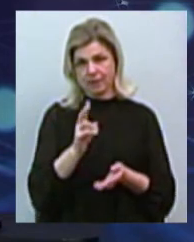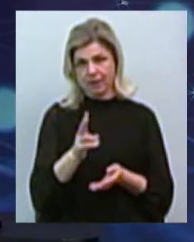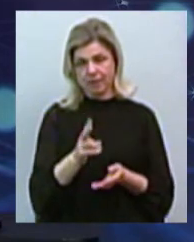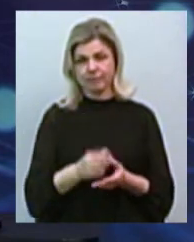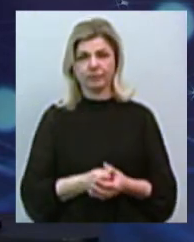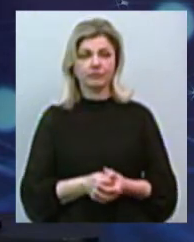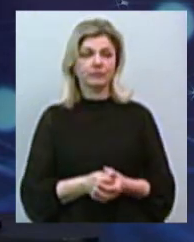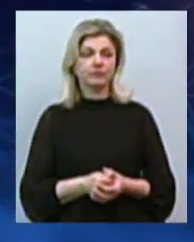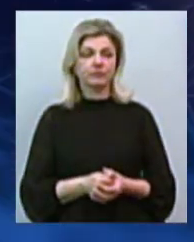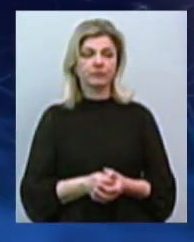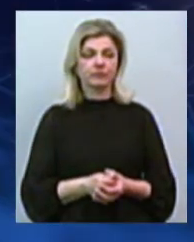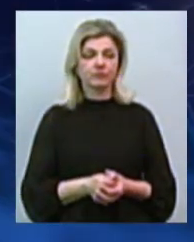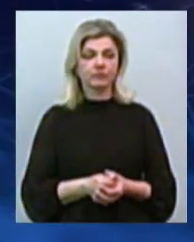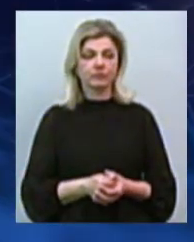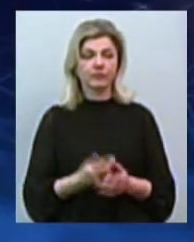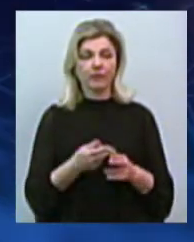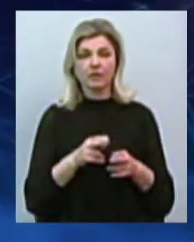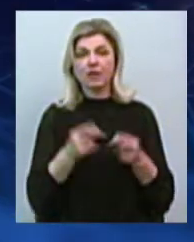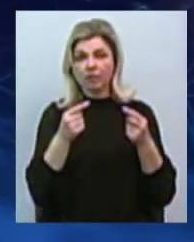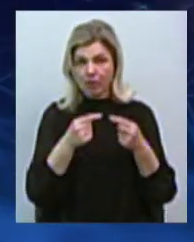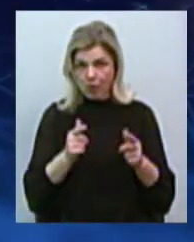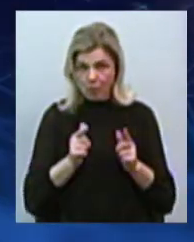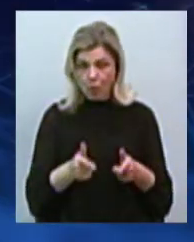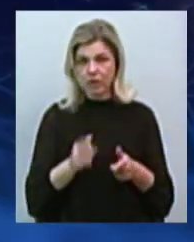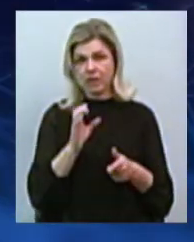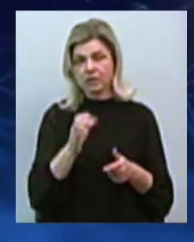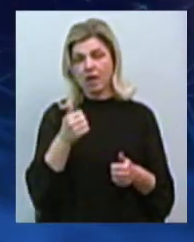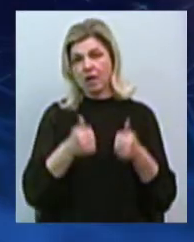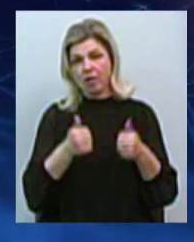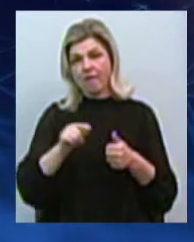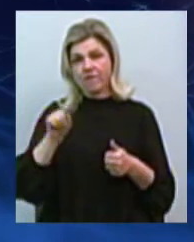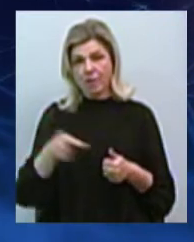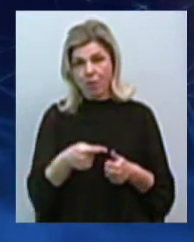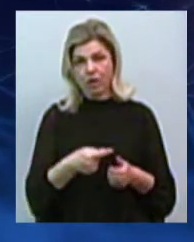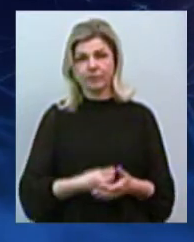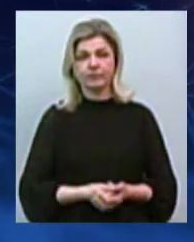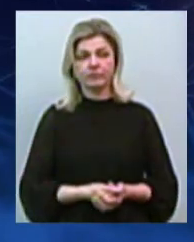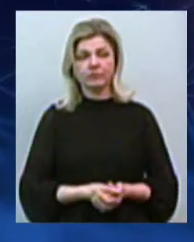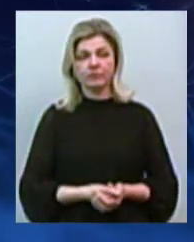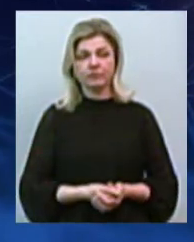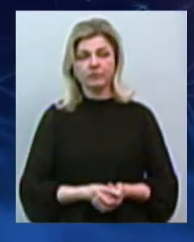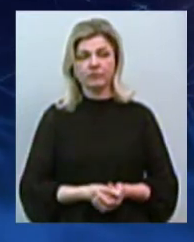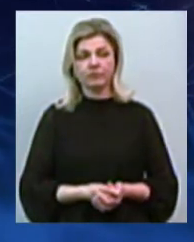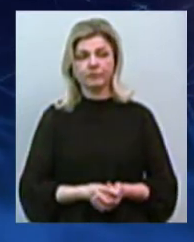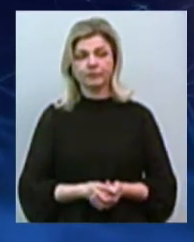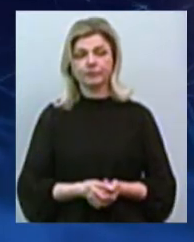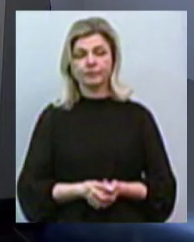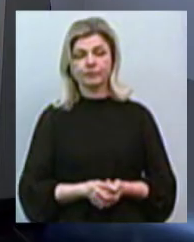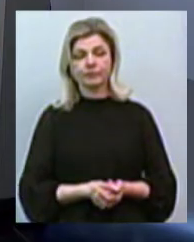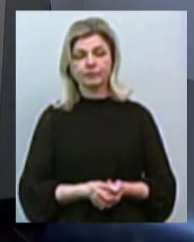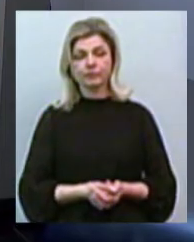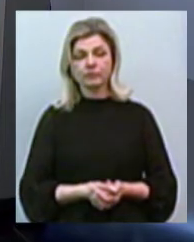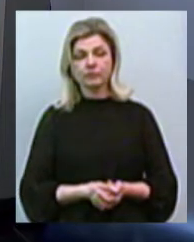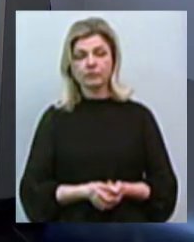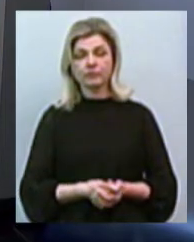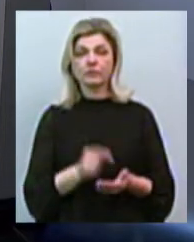погодиться вона з вимогами концесійної угоди, чи не погодиться? Єдиний варіант, як вона могла не перемогти. Документи на… Там